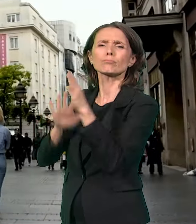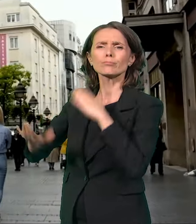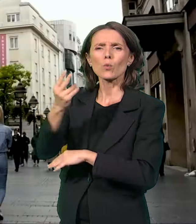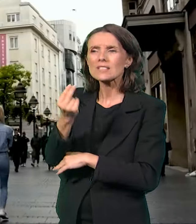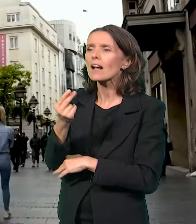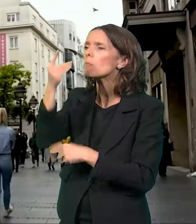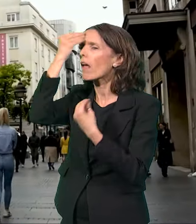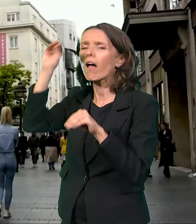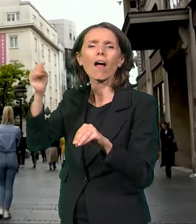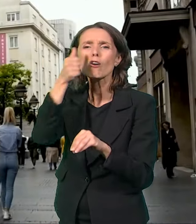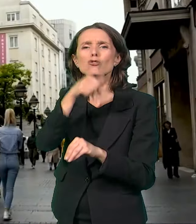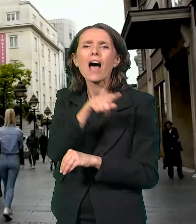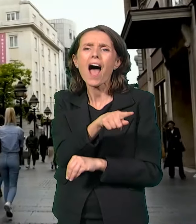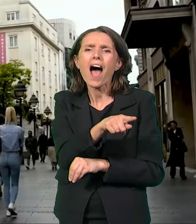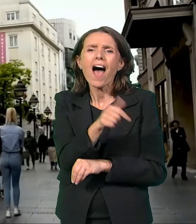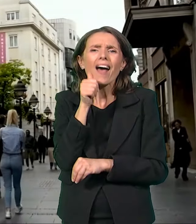Beogradske berze.